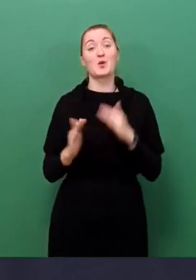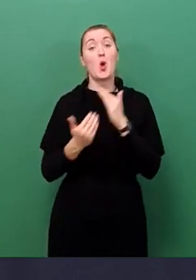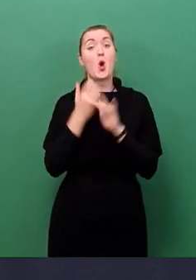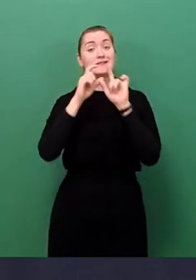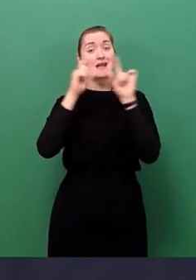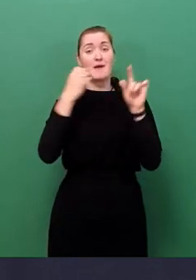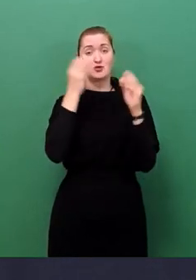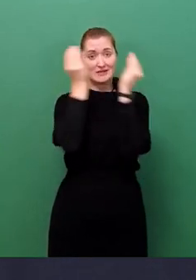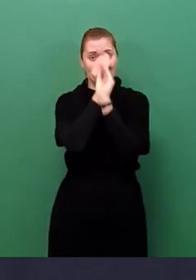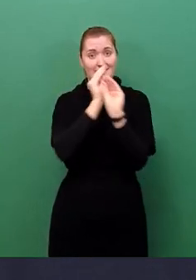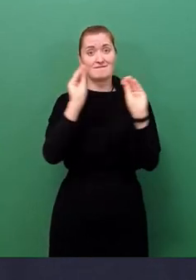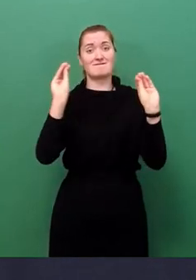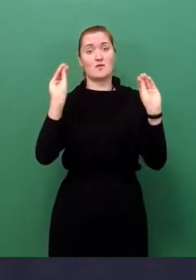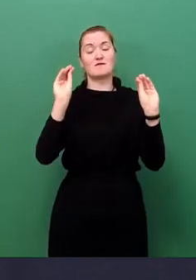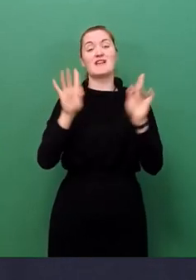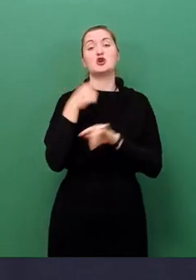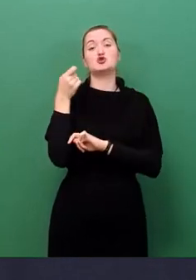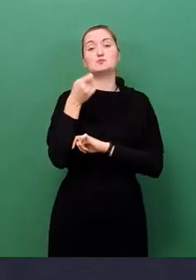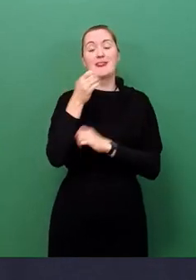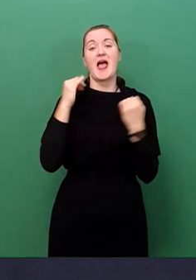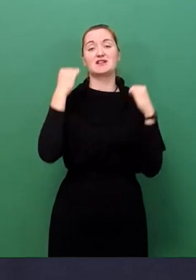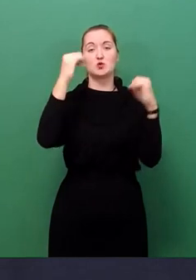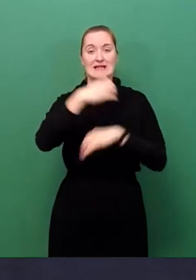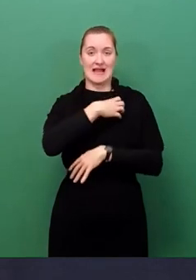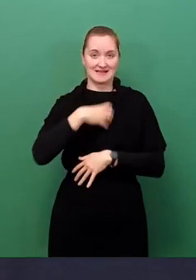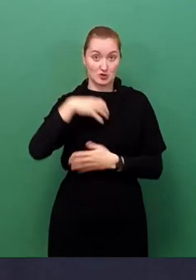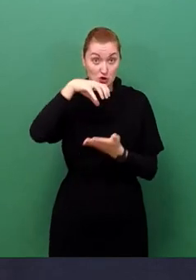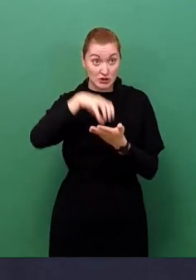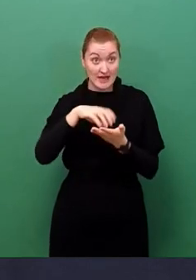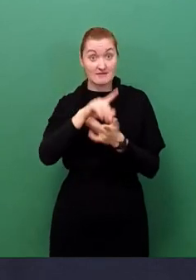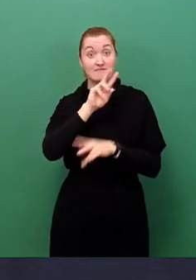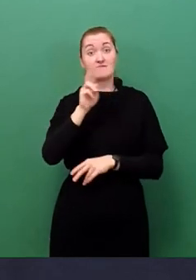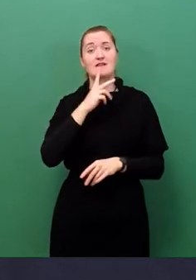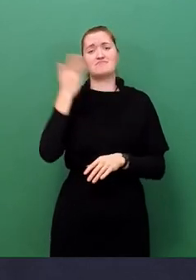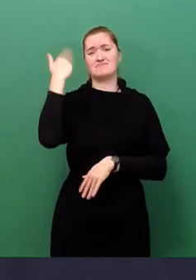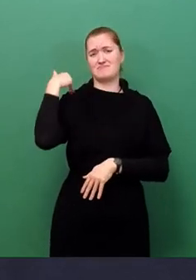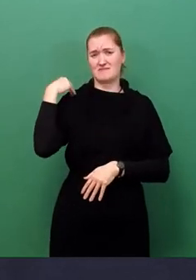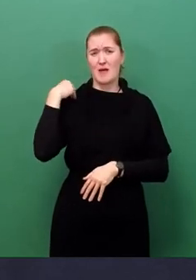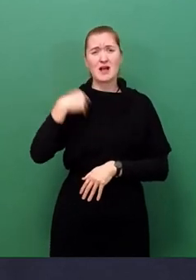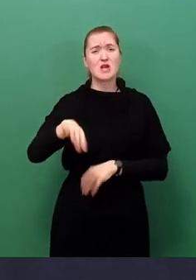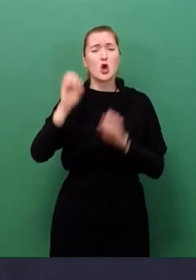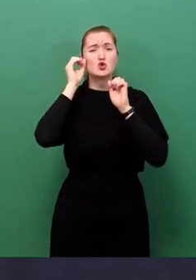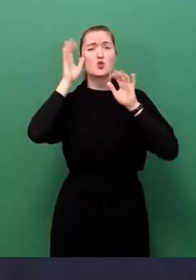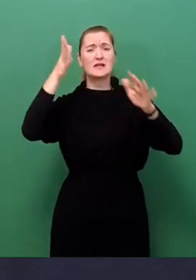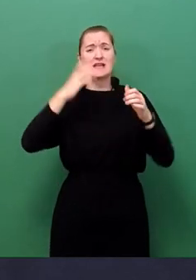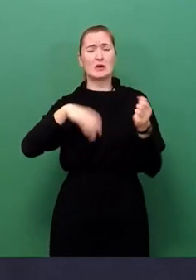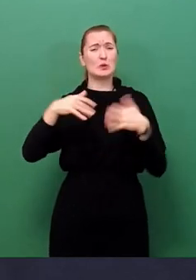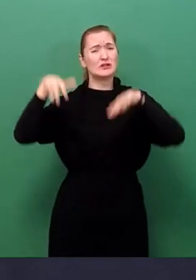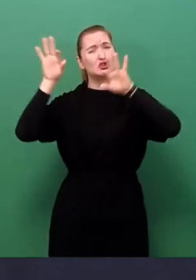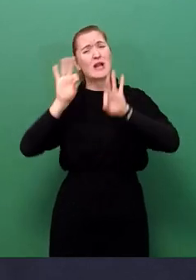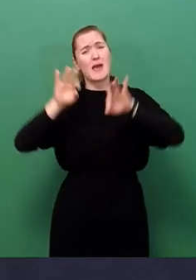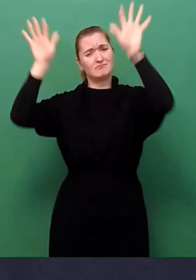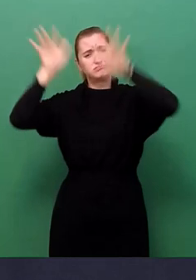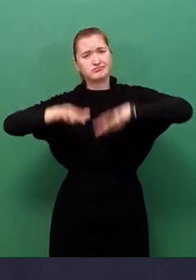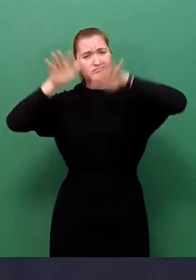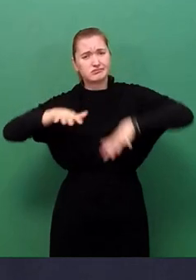informieren möchte, ist die Spendenaktion der Stadt Dresden für die Opfer der Unwetterkatastrophe im Juli. Mit Stolz kann ich sagen, dass es mit